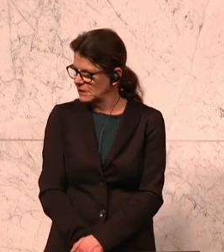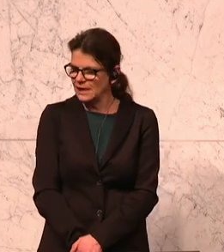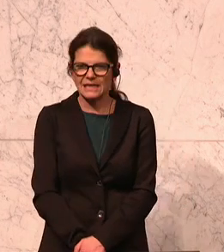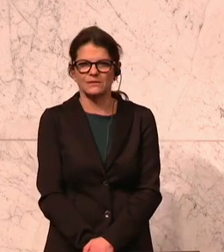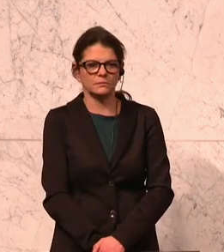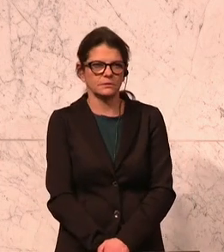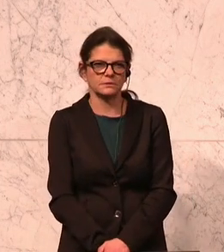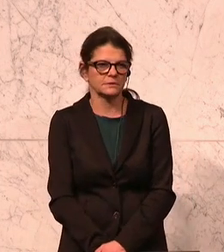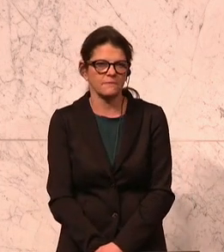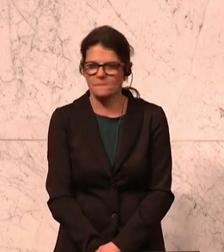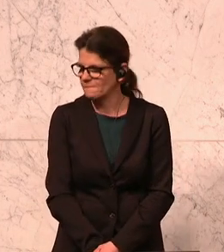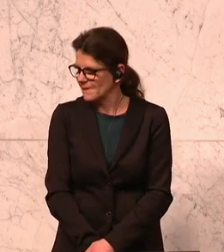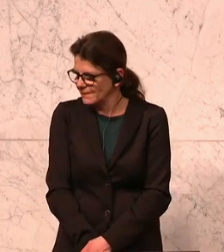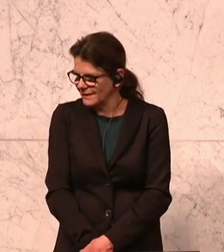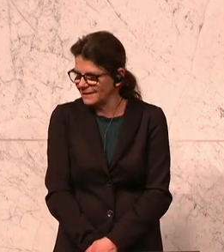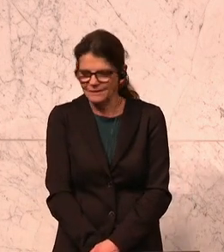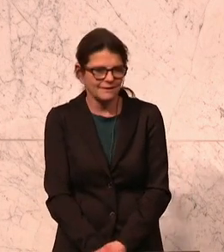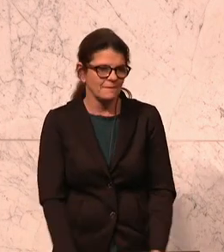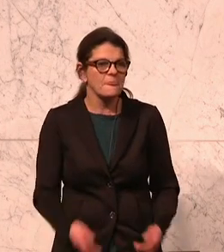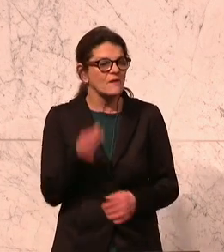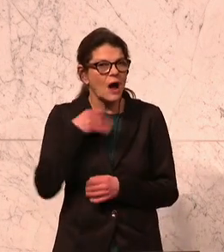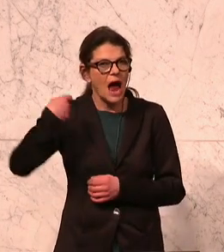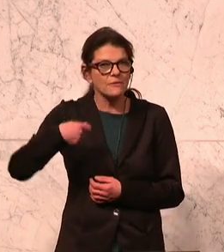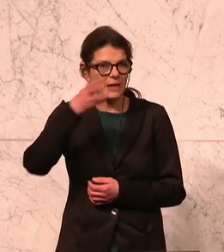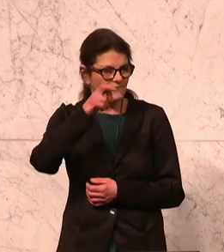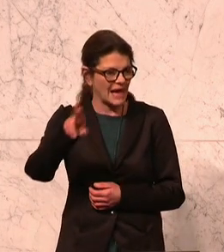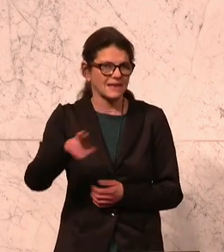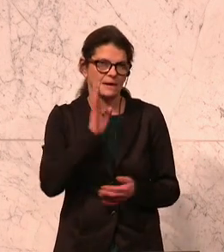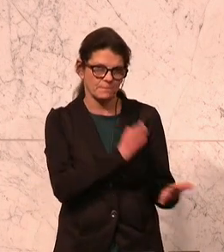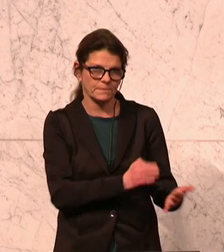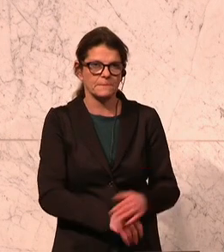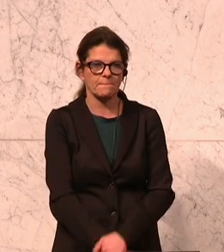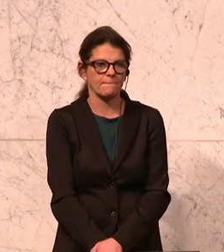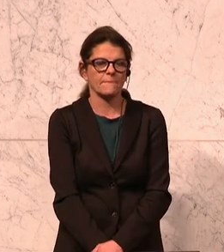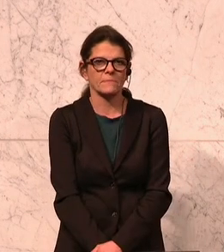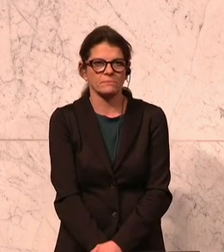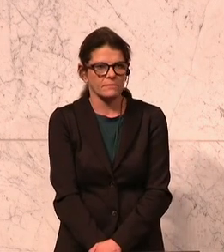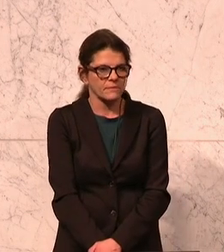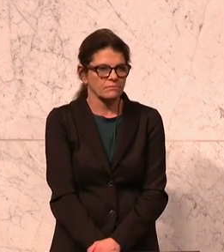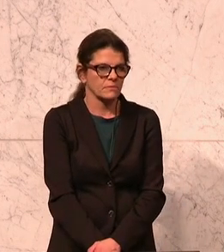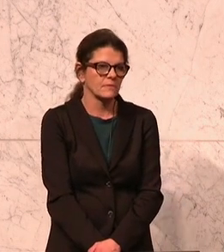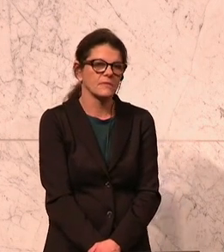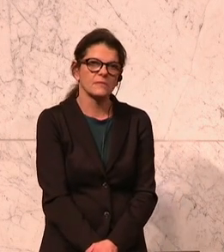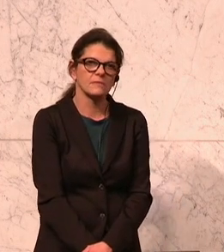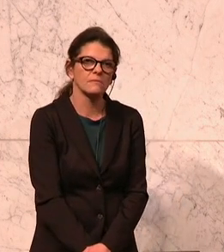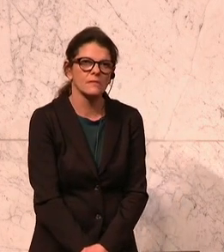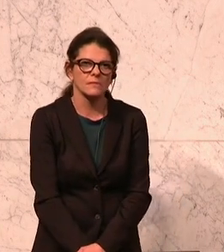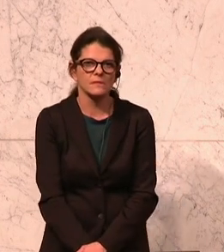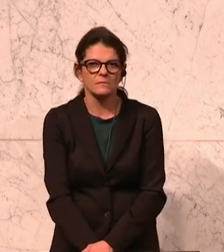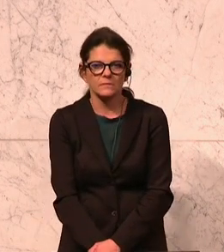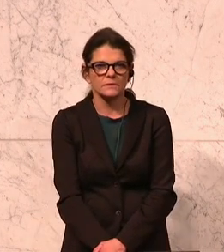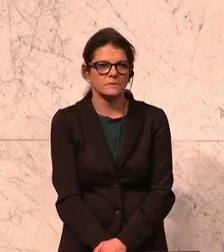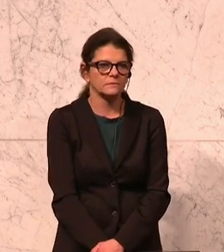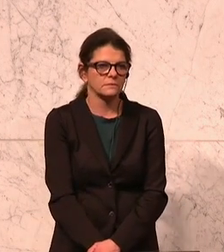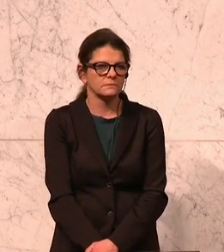Eva Blieminger, die Wissenschaftssprecherin und Sprecherin für den öffentlichen Dienst von den Grünen. Die Ideologie gehöre nicht aus der